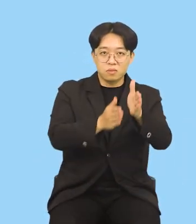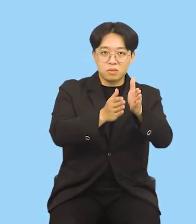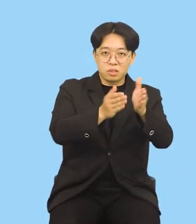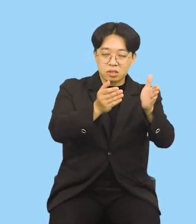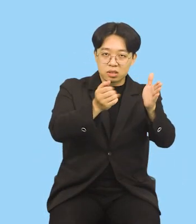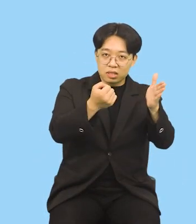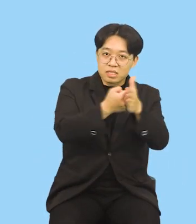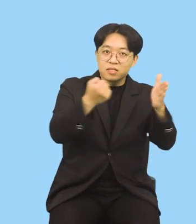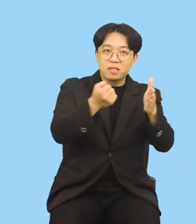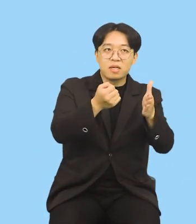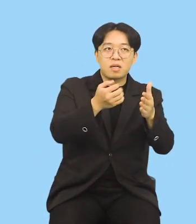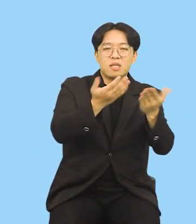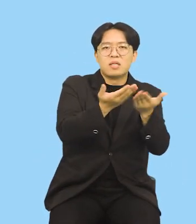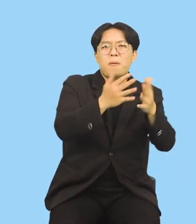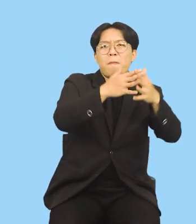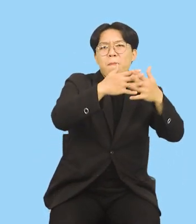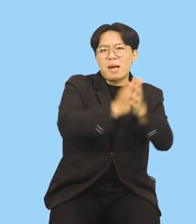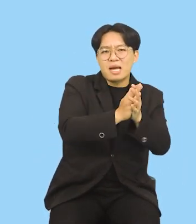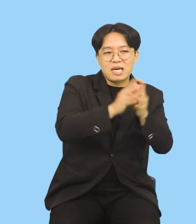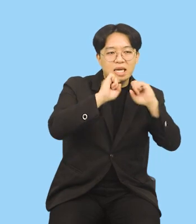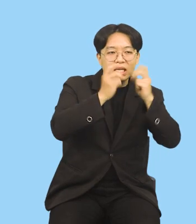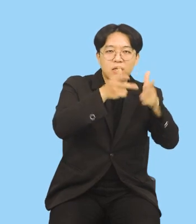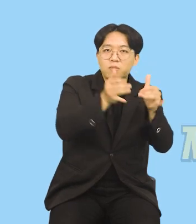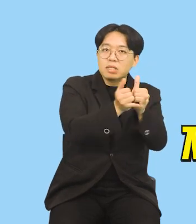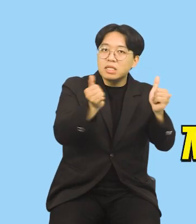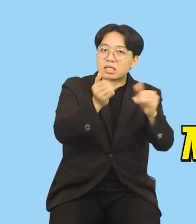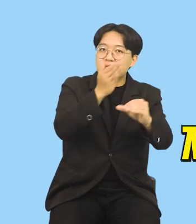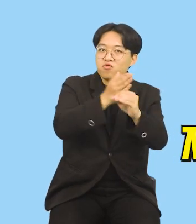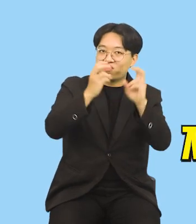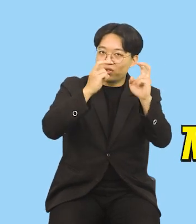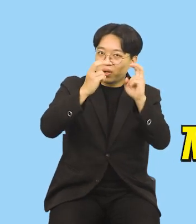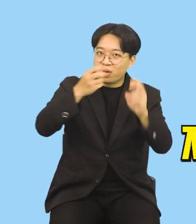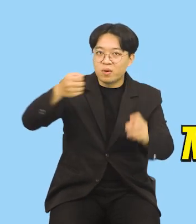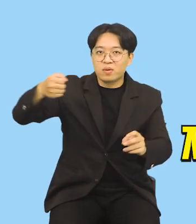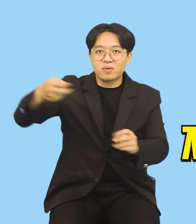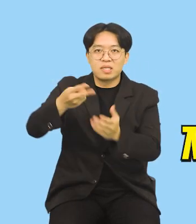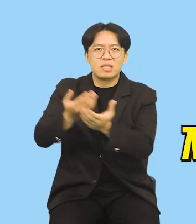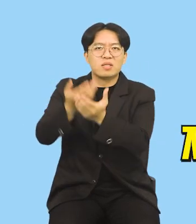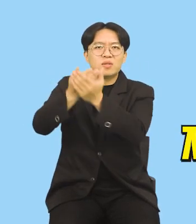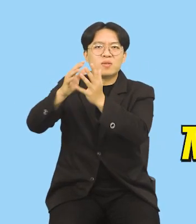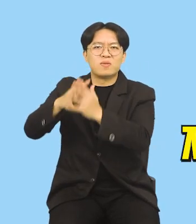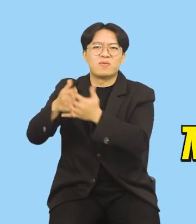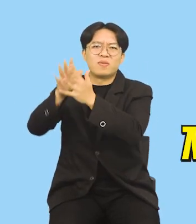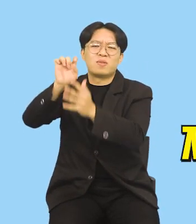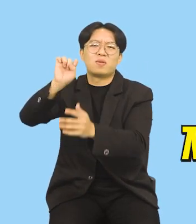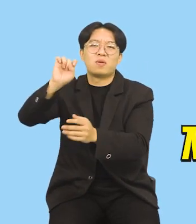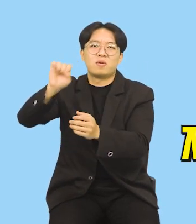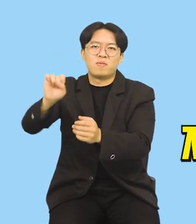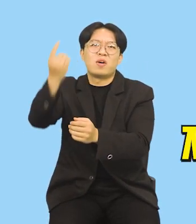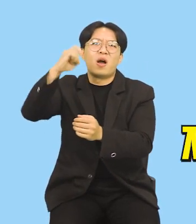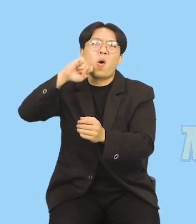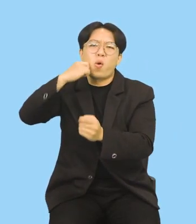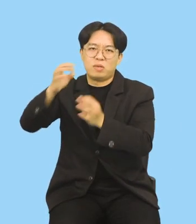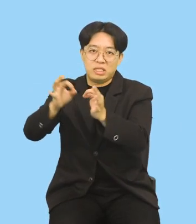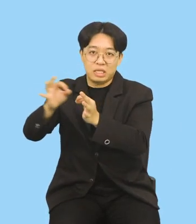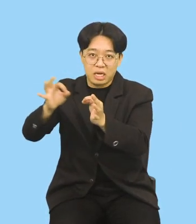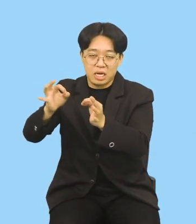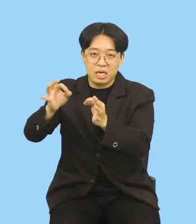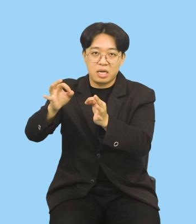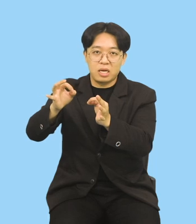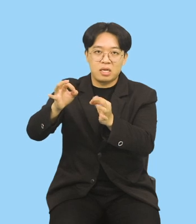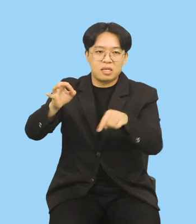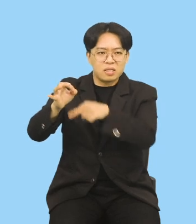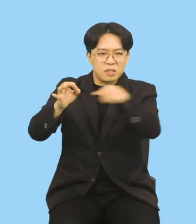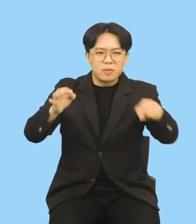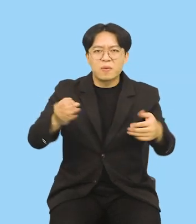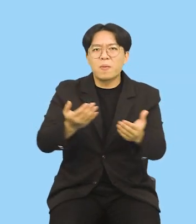광명시가 폐업이기에 놓인 소상공인과 중소기업, 재개발, 재건축으로 어려움을 겪는 골목상권과 전통시장